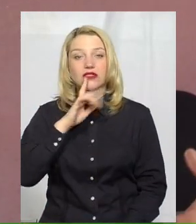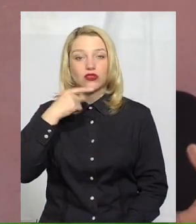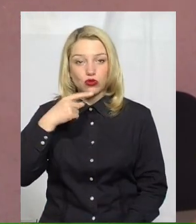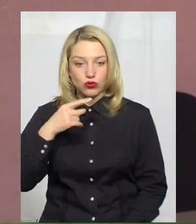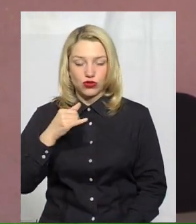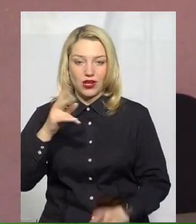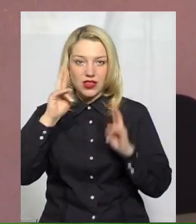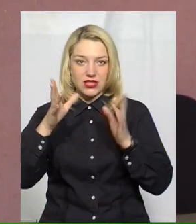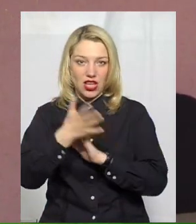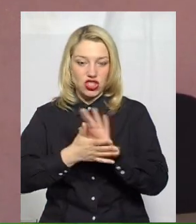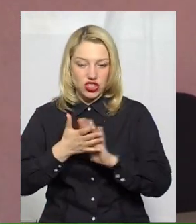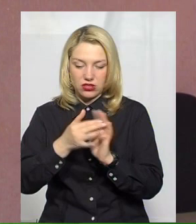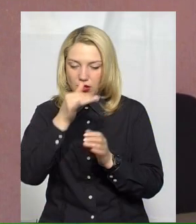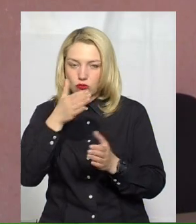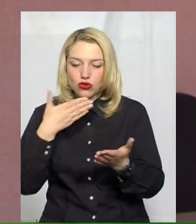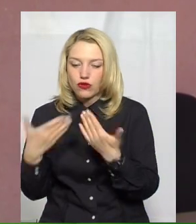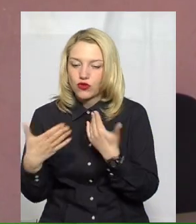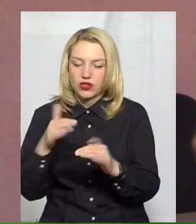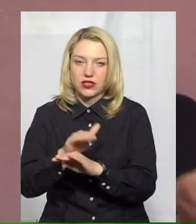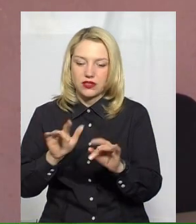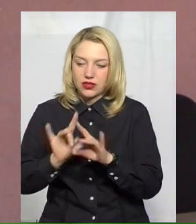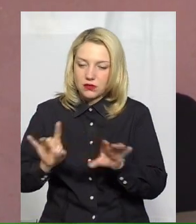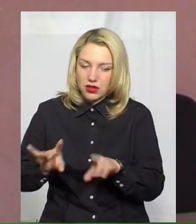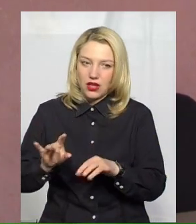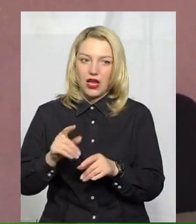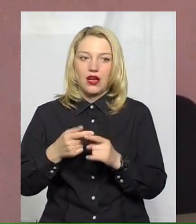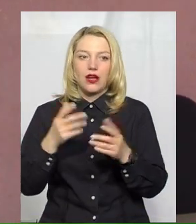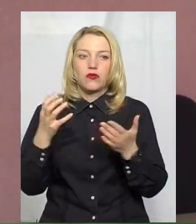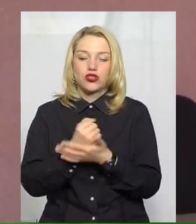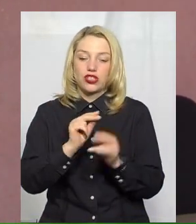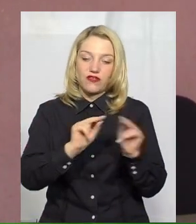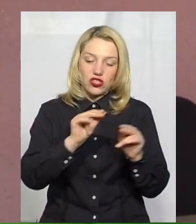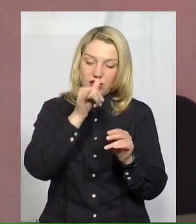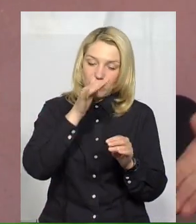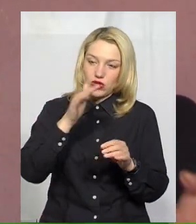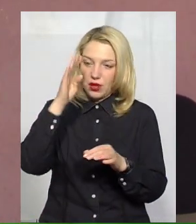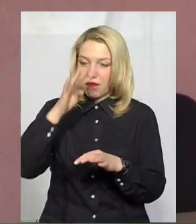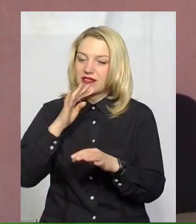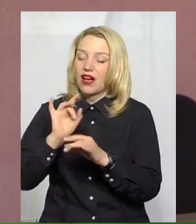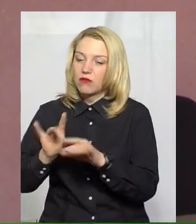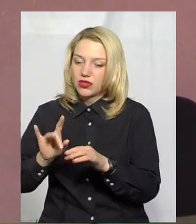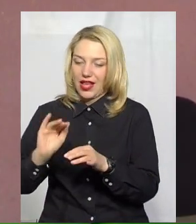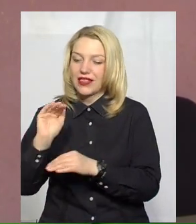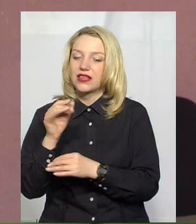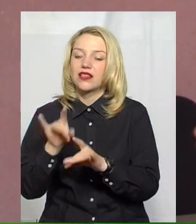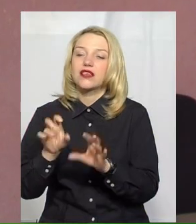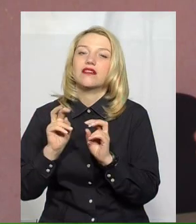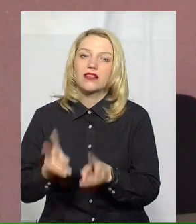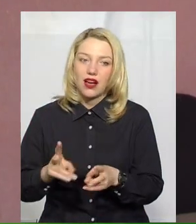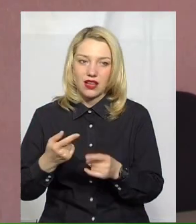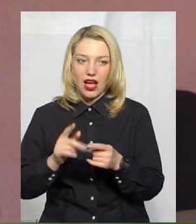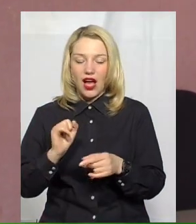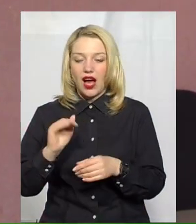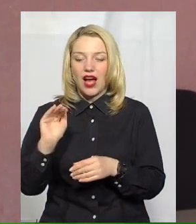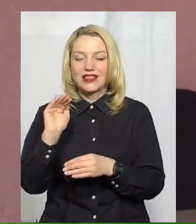можуть спілкуватися з дітми і, виходить, через все, тільки не можуть пояснити батькам, а треба дитини. А якщо дитина доросла, це